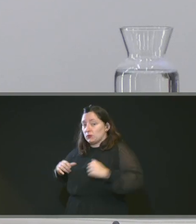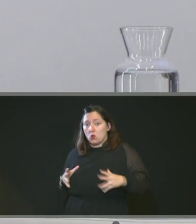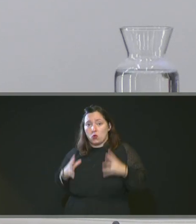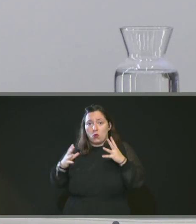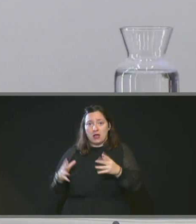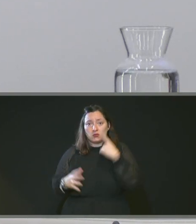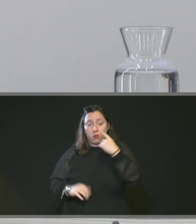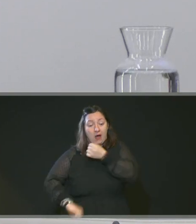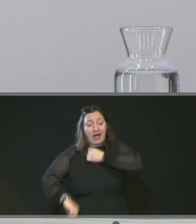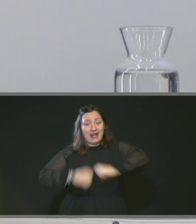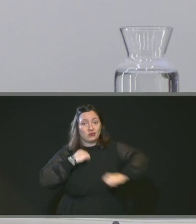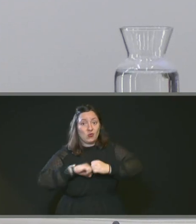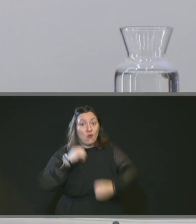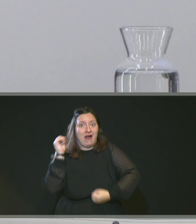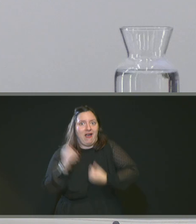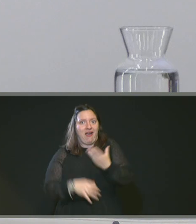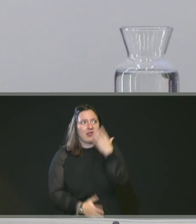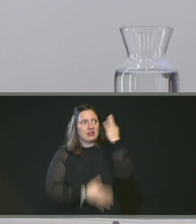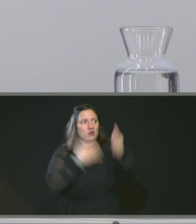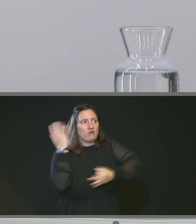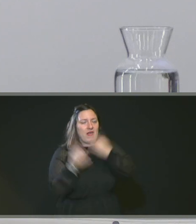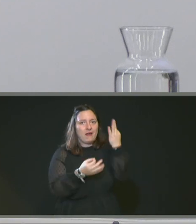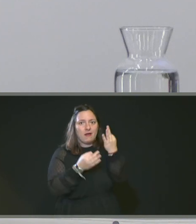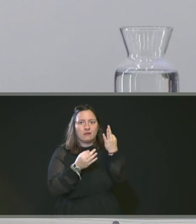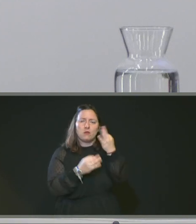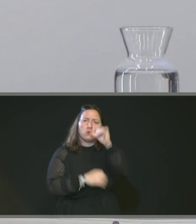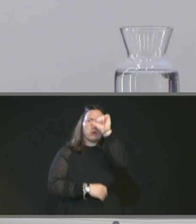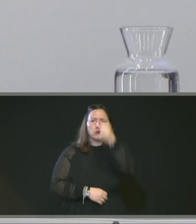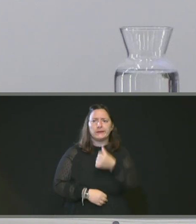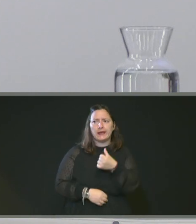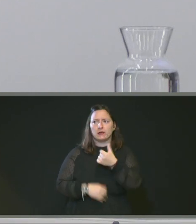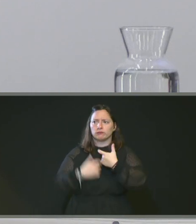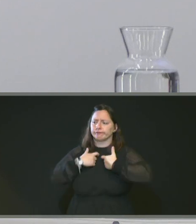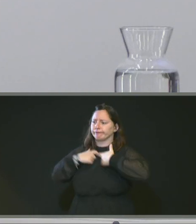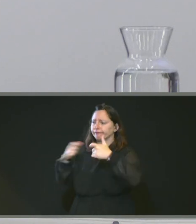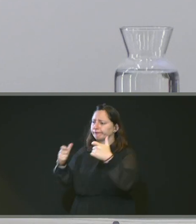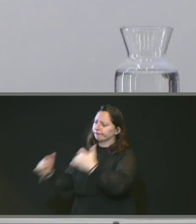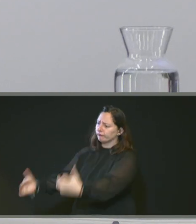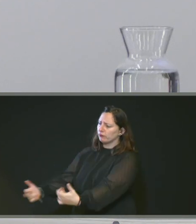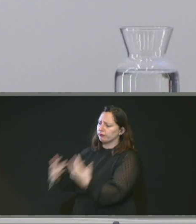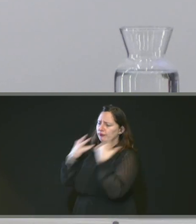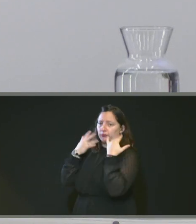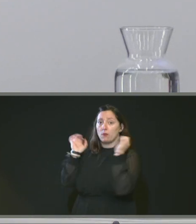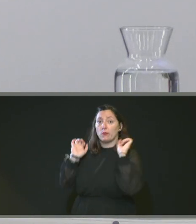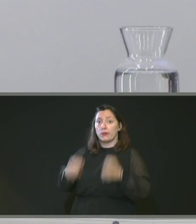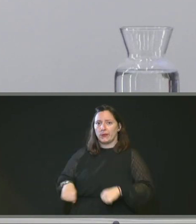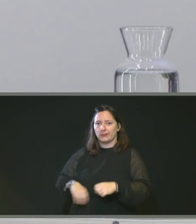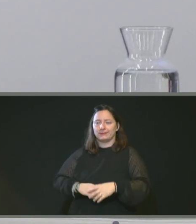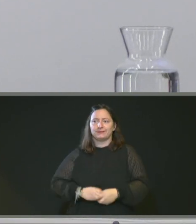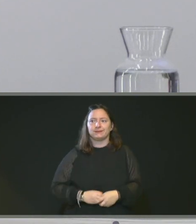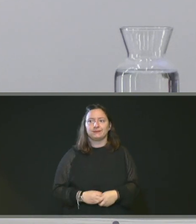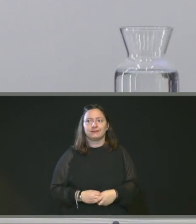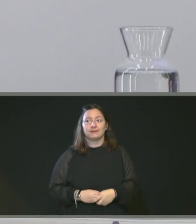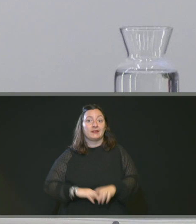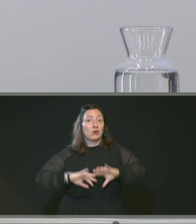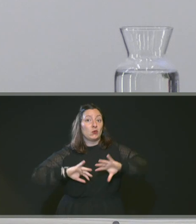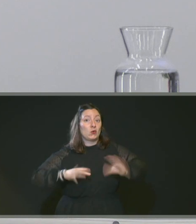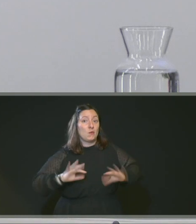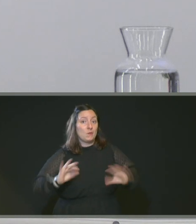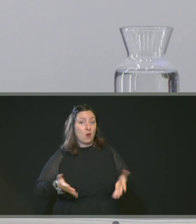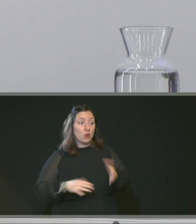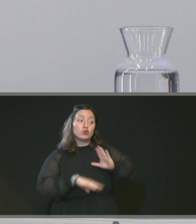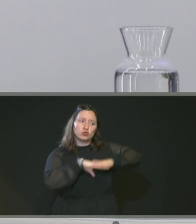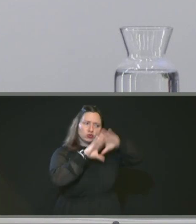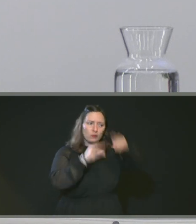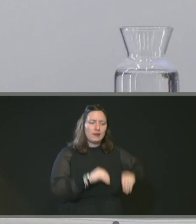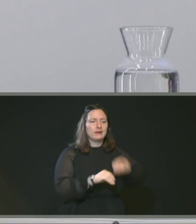visent à la fois à développer l'ouverture des musées à des publics plus larges, avec des actions hors ou dans les murs,